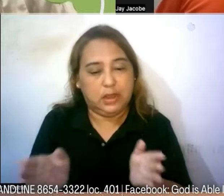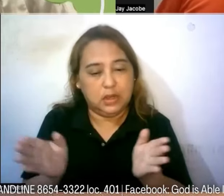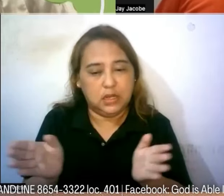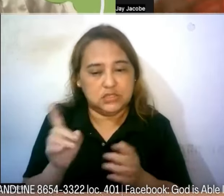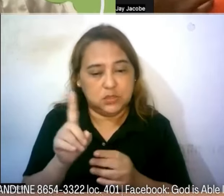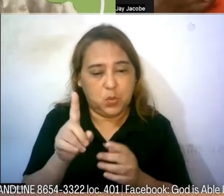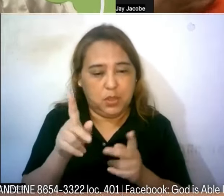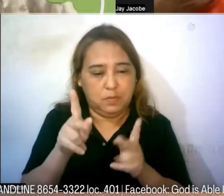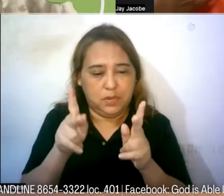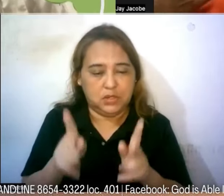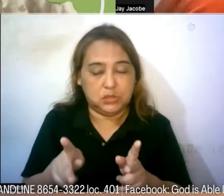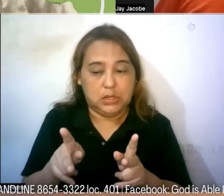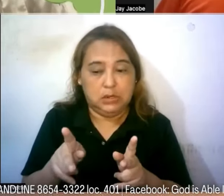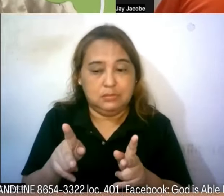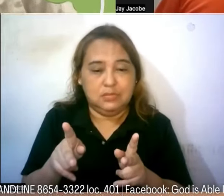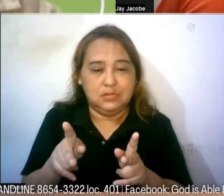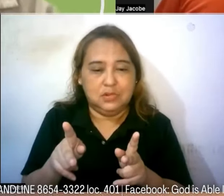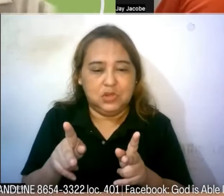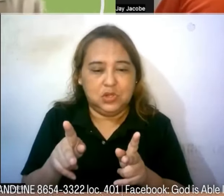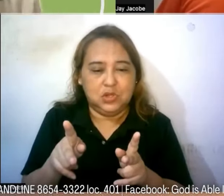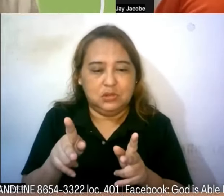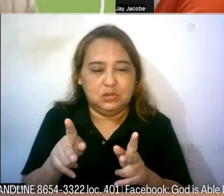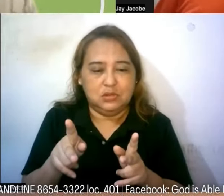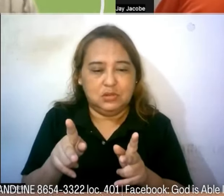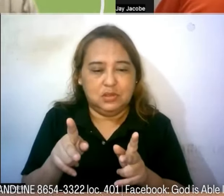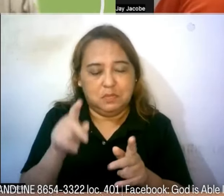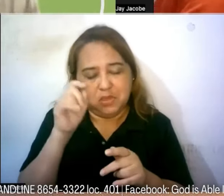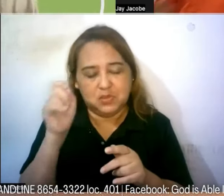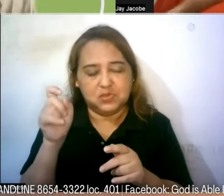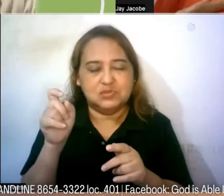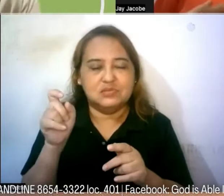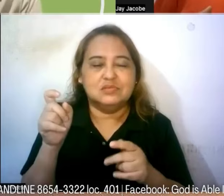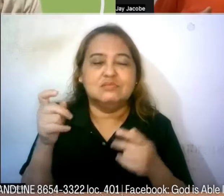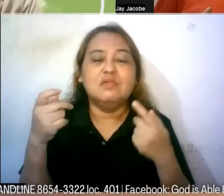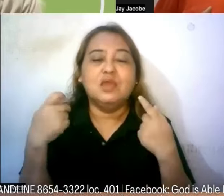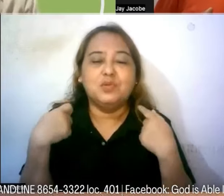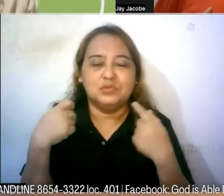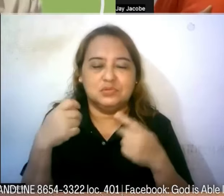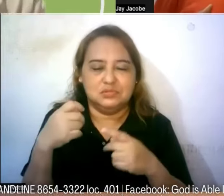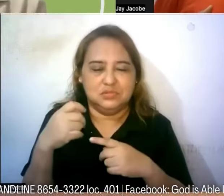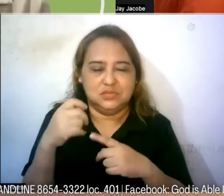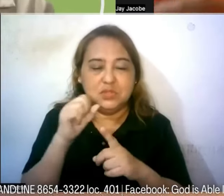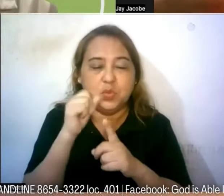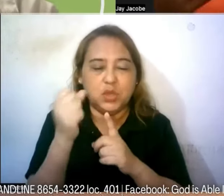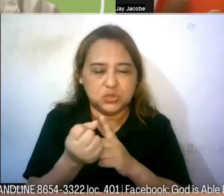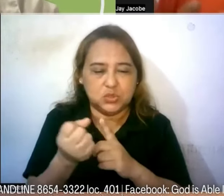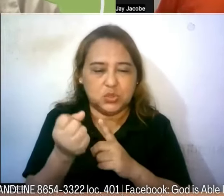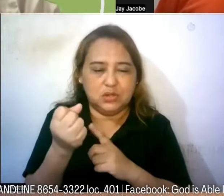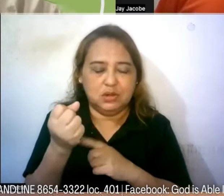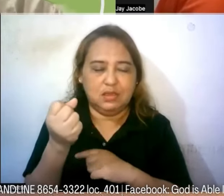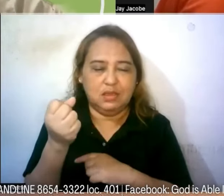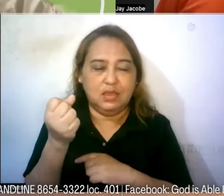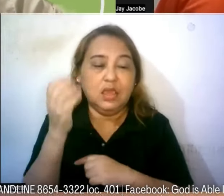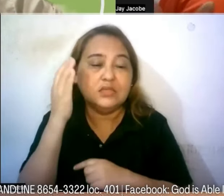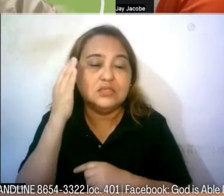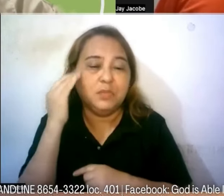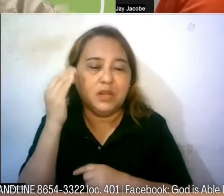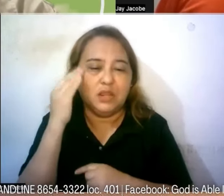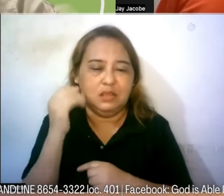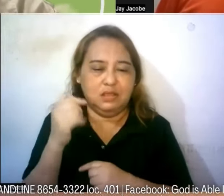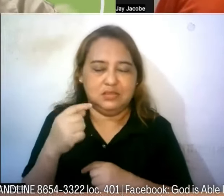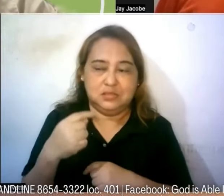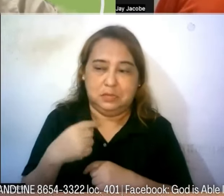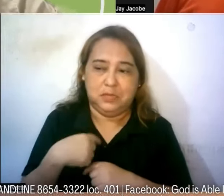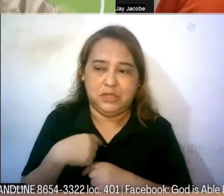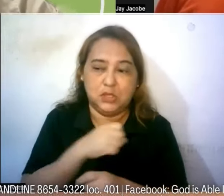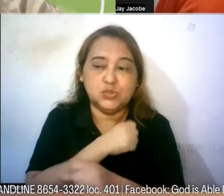you experience their situation so ngayon po talagang malakas po ang aking testimony